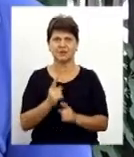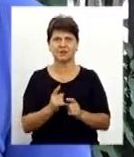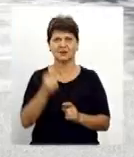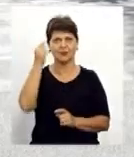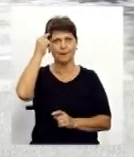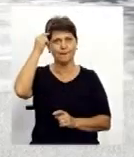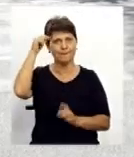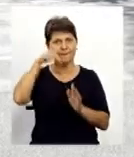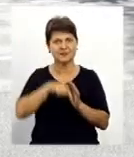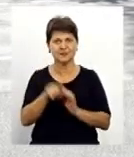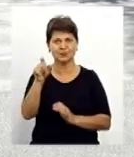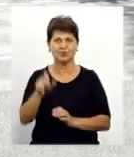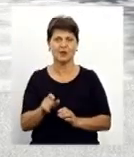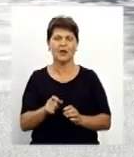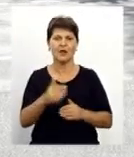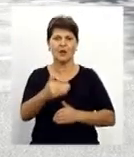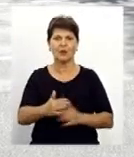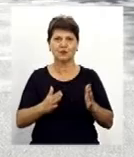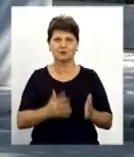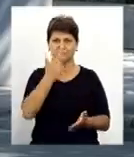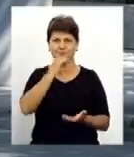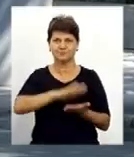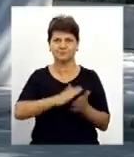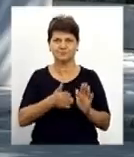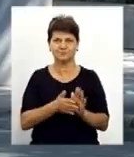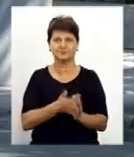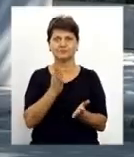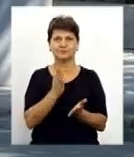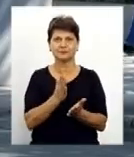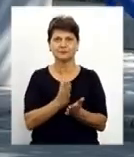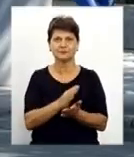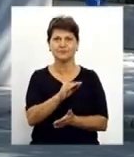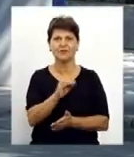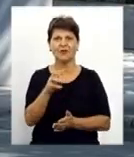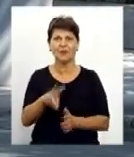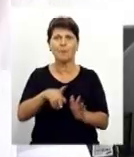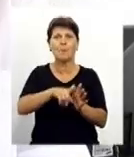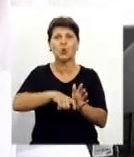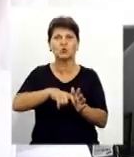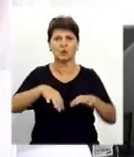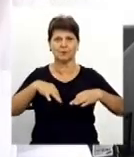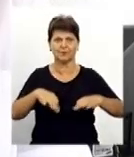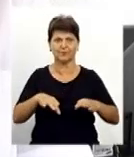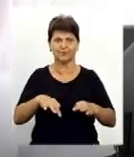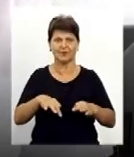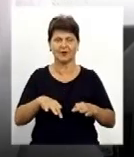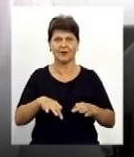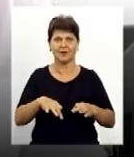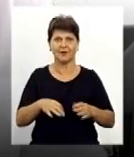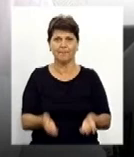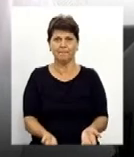Конструкція контейнерів адаптована під існуючий парк міських сміттєвозів. Лифтом піднімається